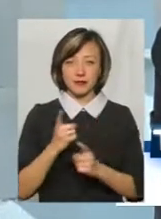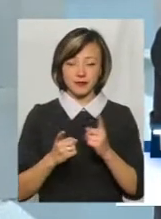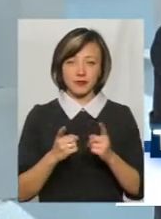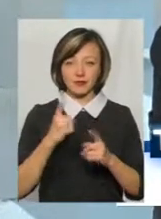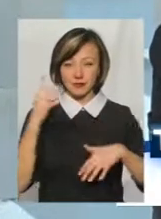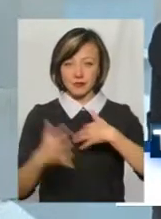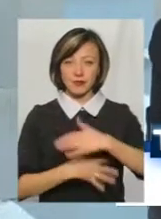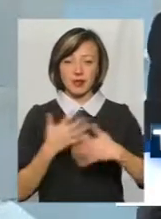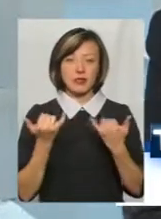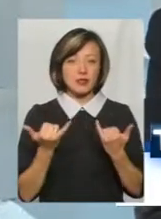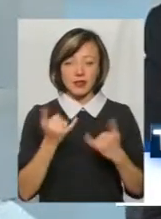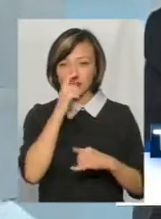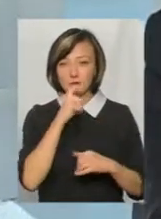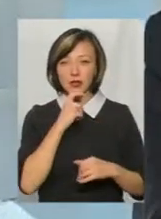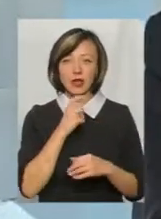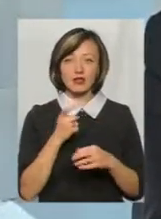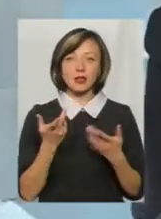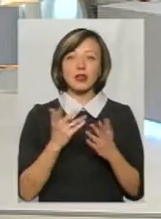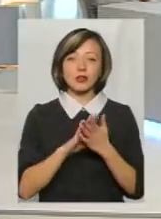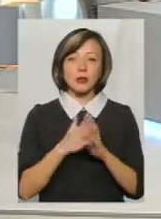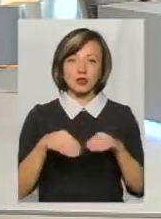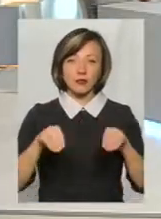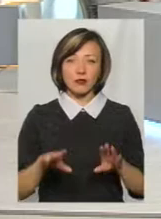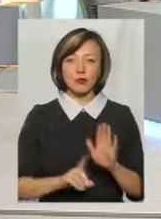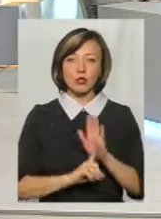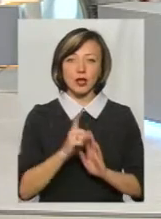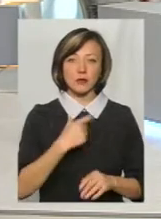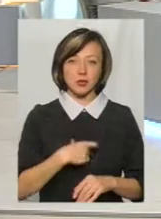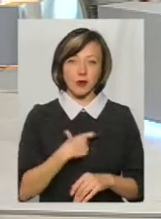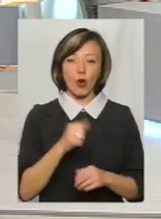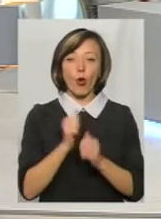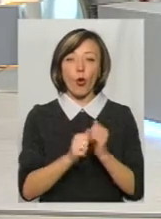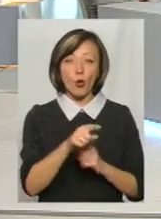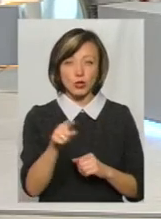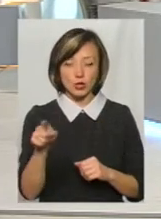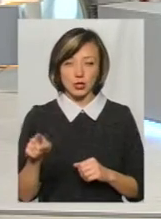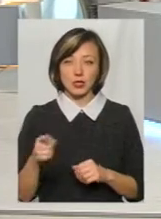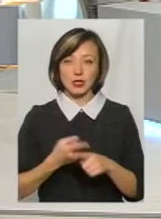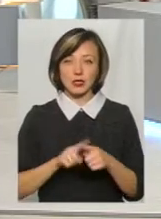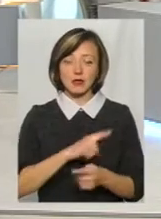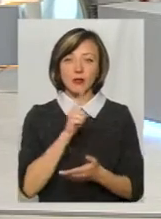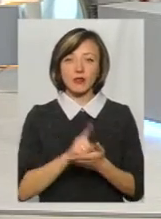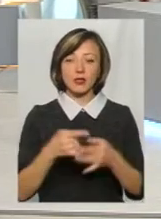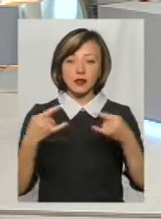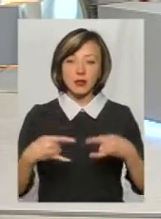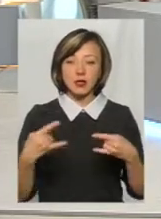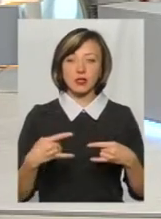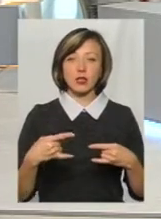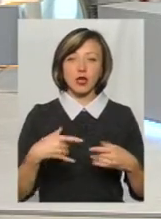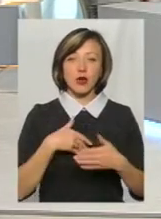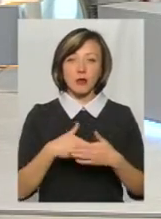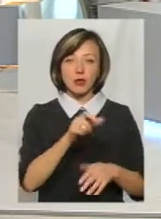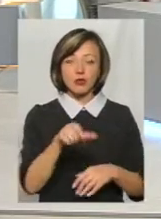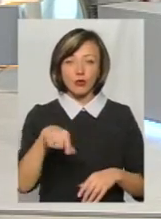голову стало, і зараз ми не знаємо з цієї ситуації вийти. Починаємо з себе. Кожен, і це повинні на телебаченні, є громадські